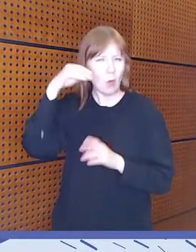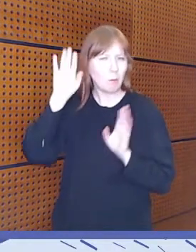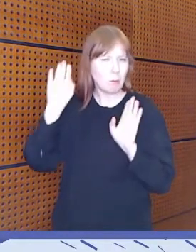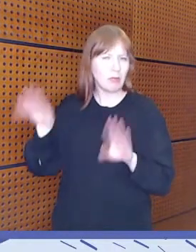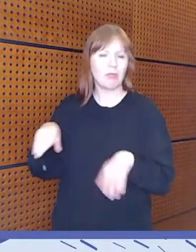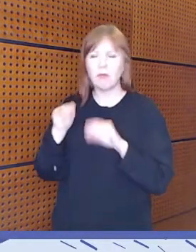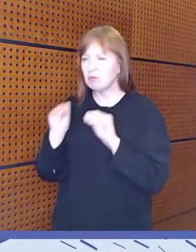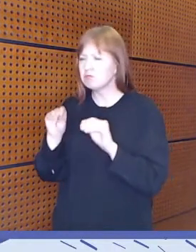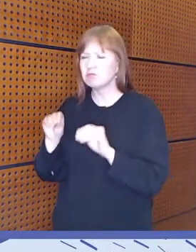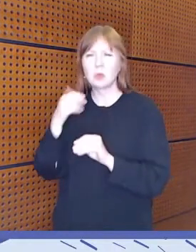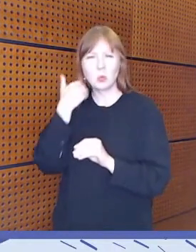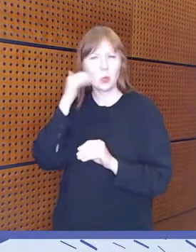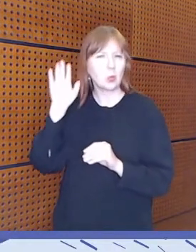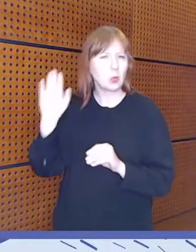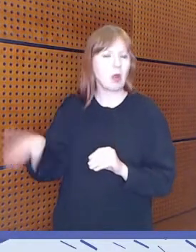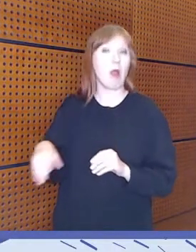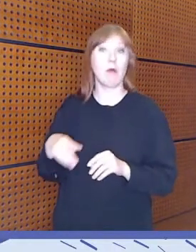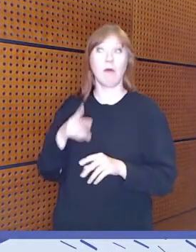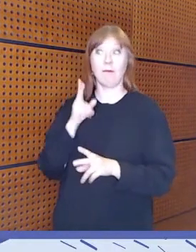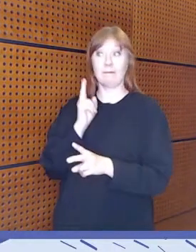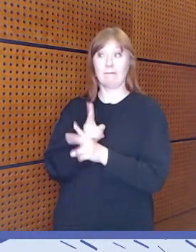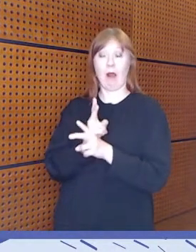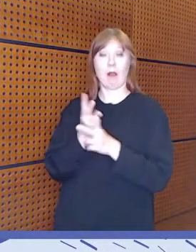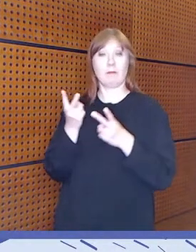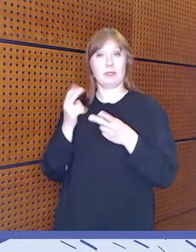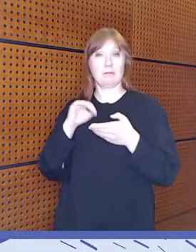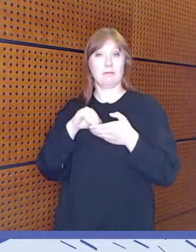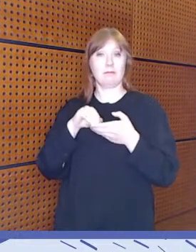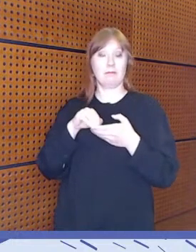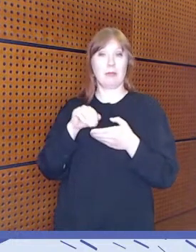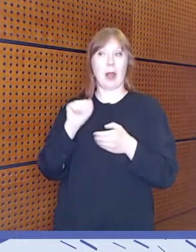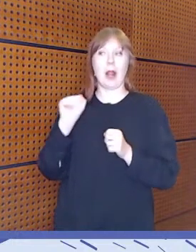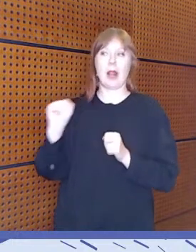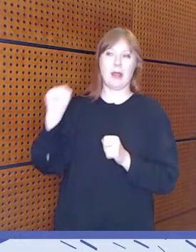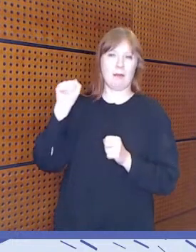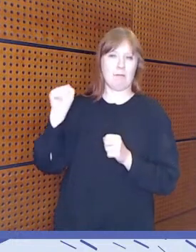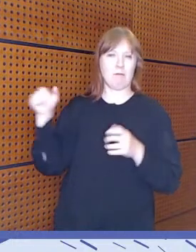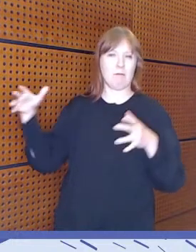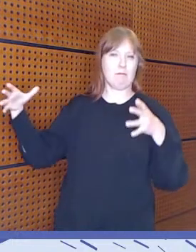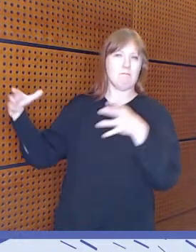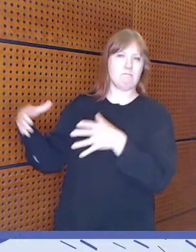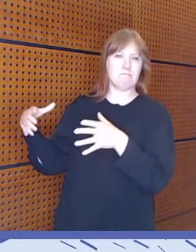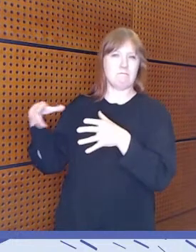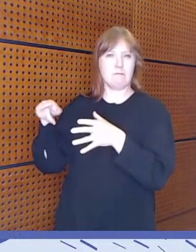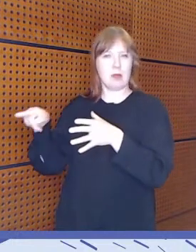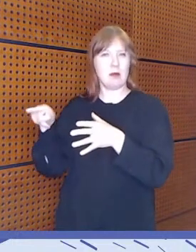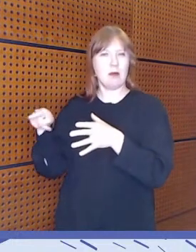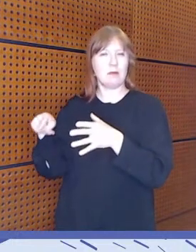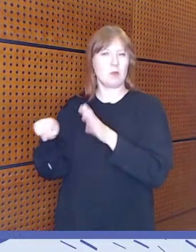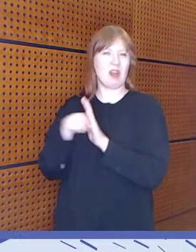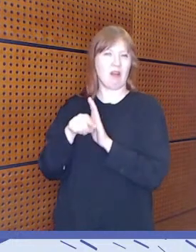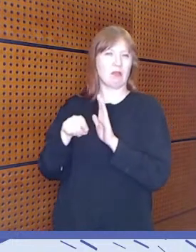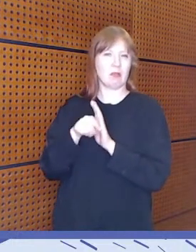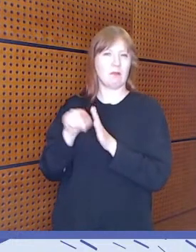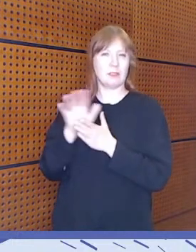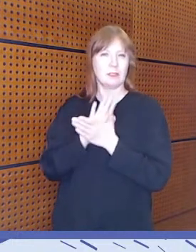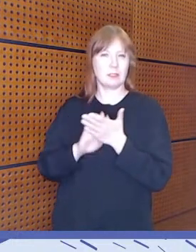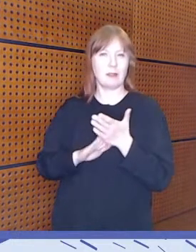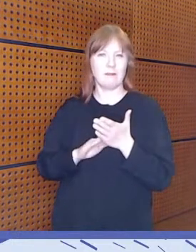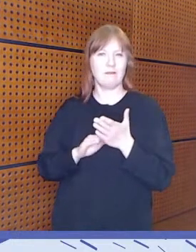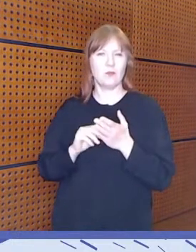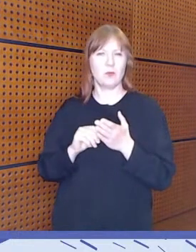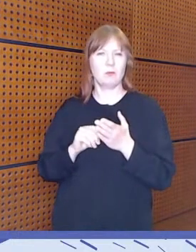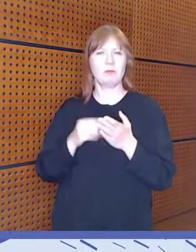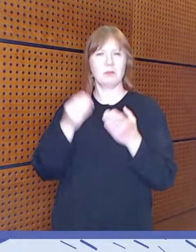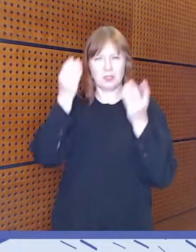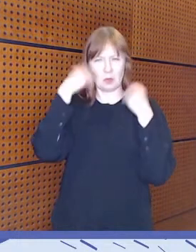on valmiiksi semmoiset tosi leimaavat ja negatiivissävyyttäiset stereotypiat, että myös niistä pitäisi sitten päästä pois.